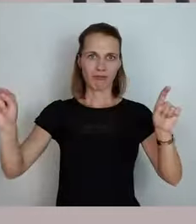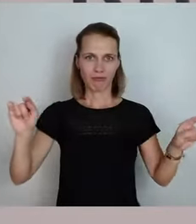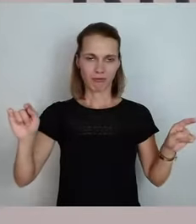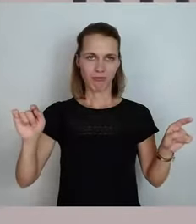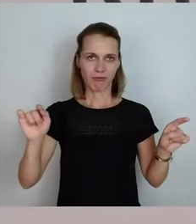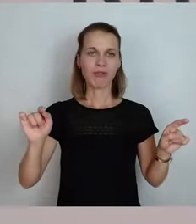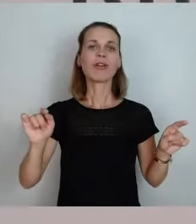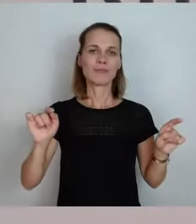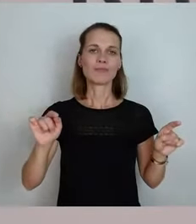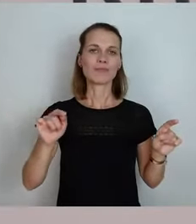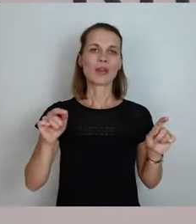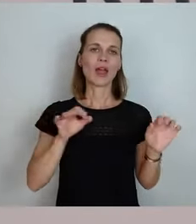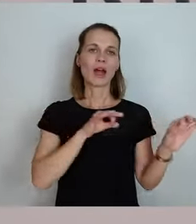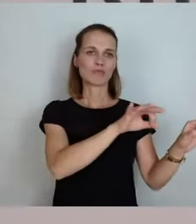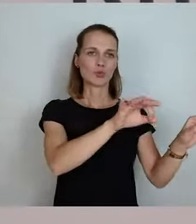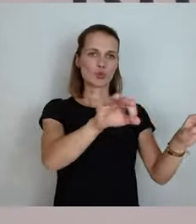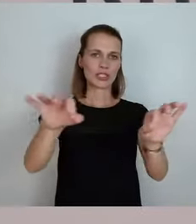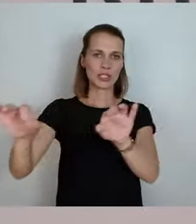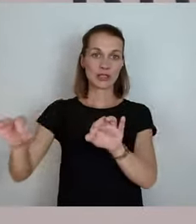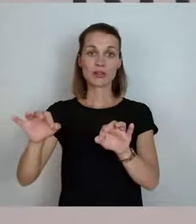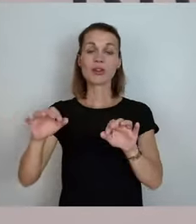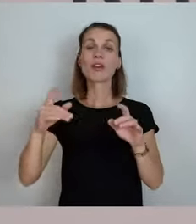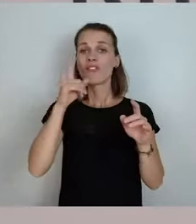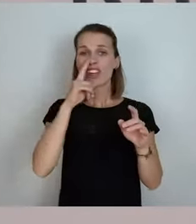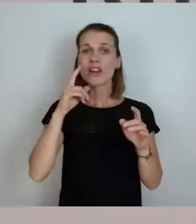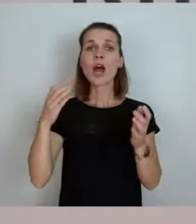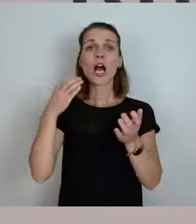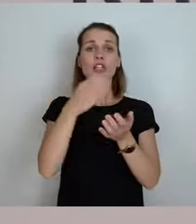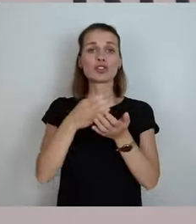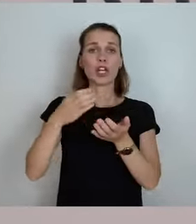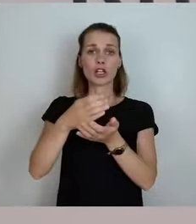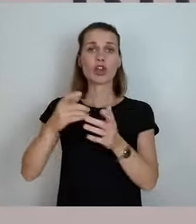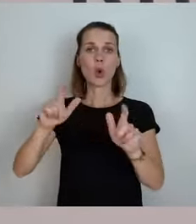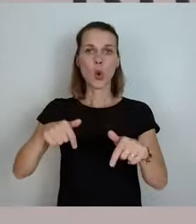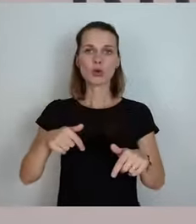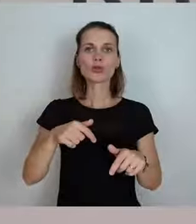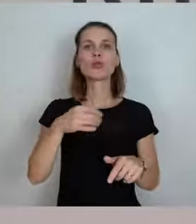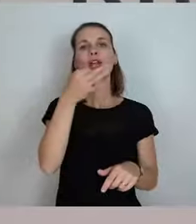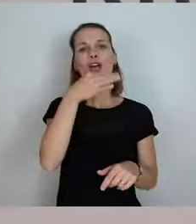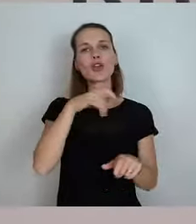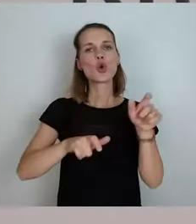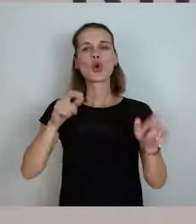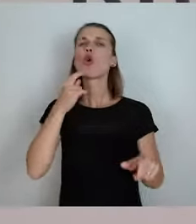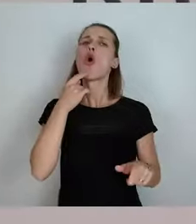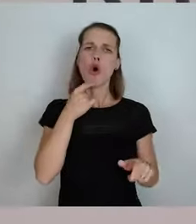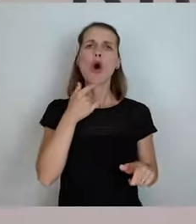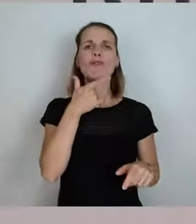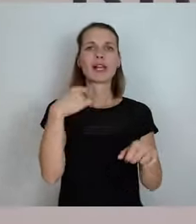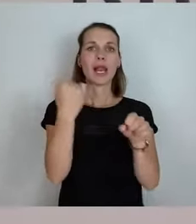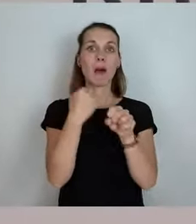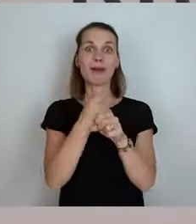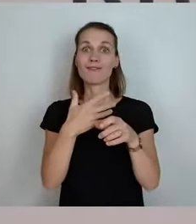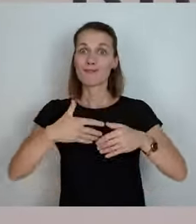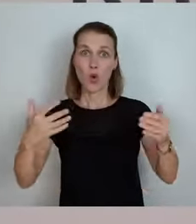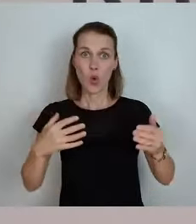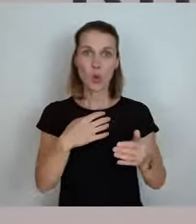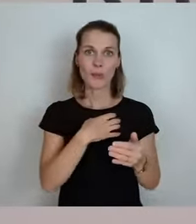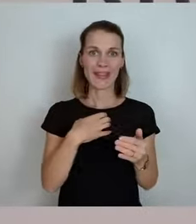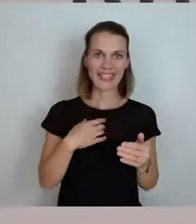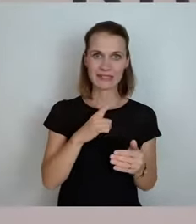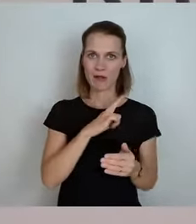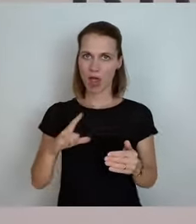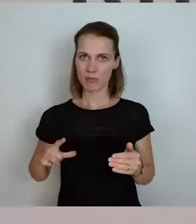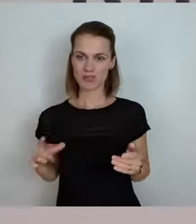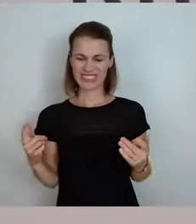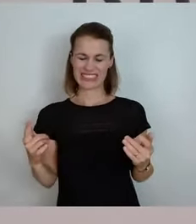Einstellungszeiten sind und die jungen Leute uns sagen, also ich will in Dresden und in Leipzig anfangen als Lehrer und wir dann sagen, ja Leipzig